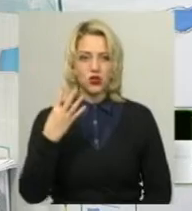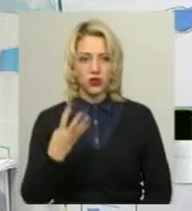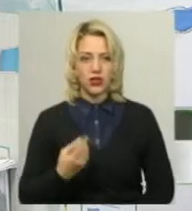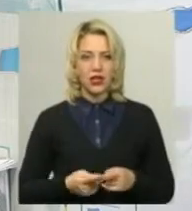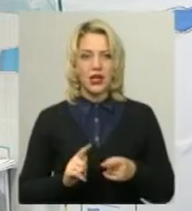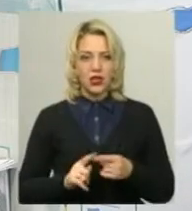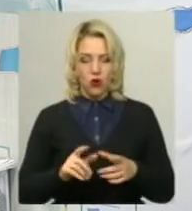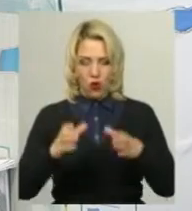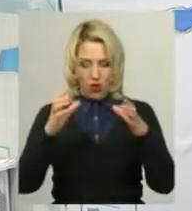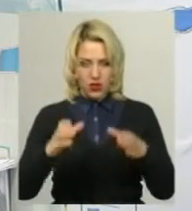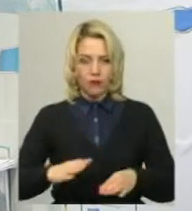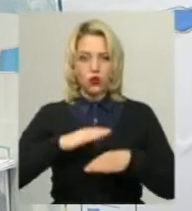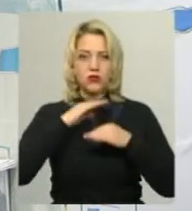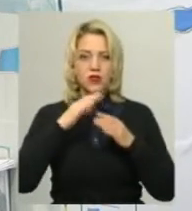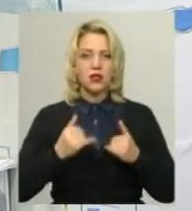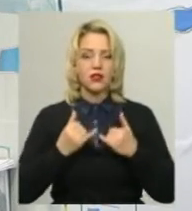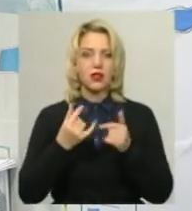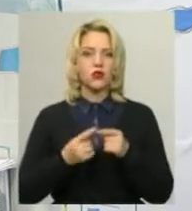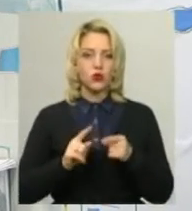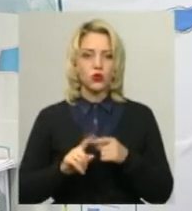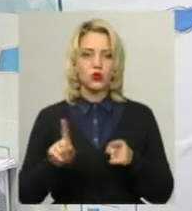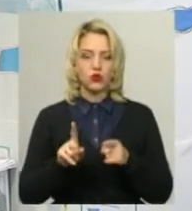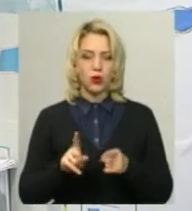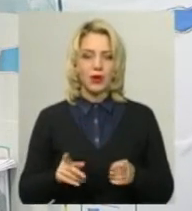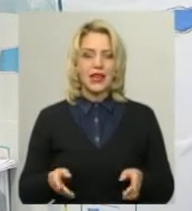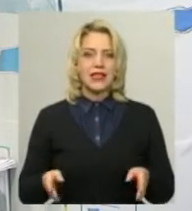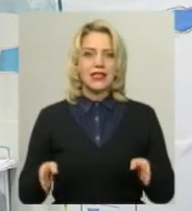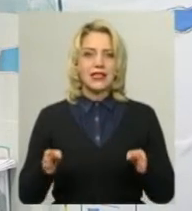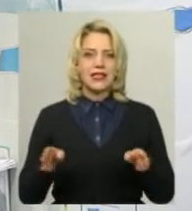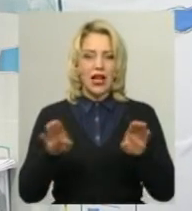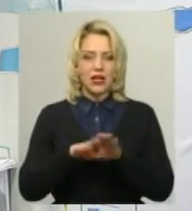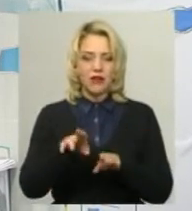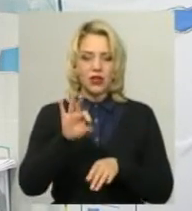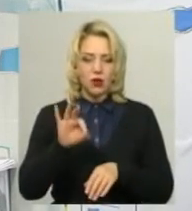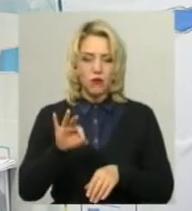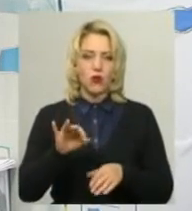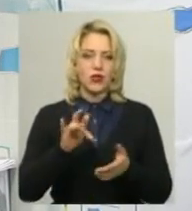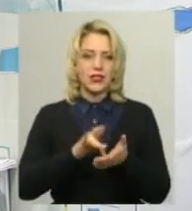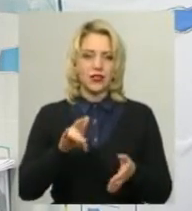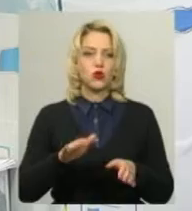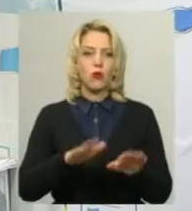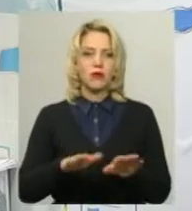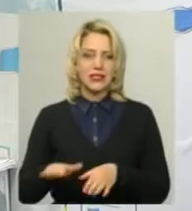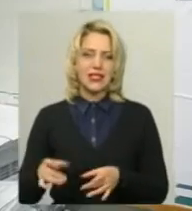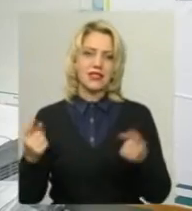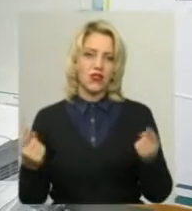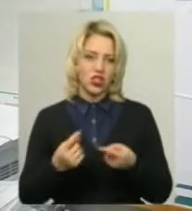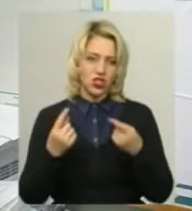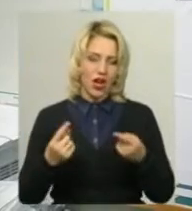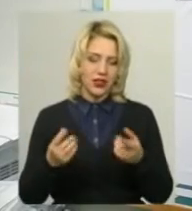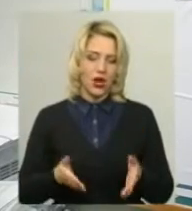його достатня для того, щоб закривати по місту, по центру міста розташування звичайних підземних контейнерів.